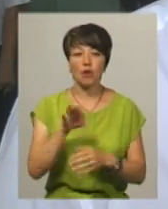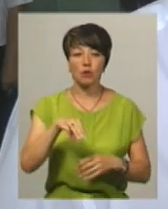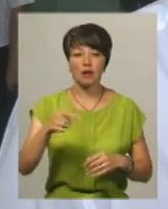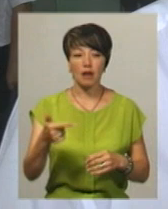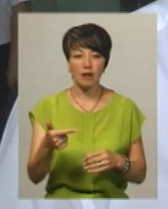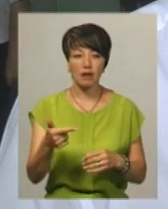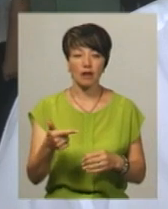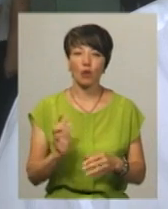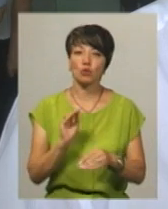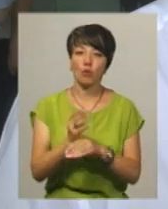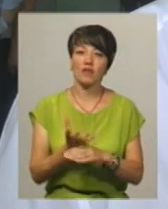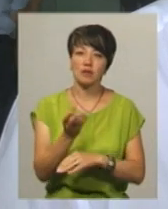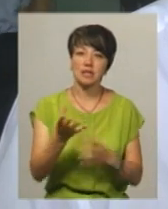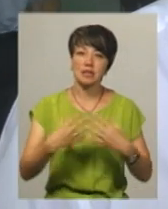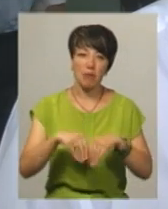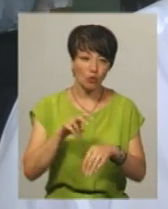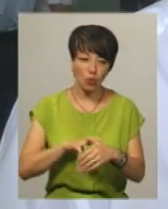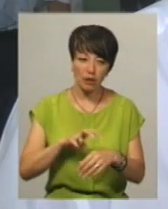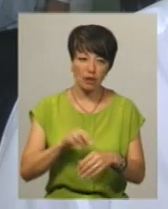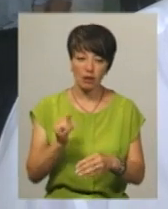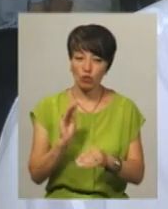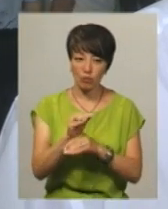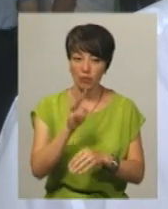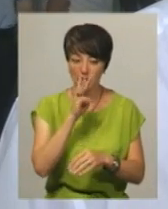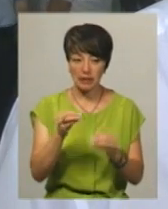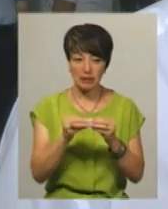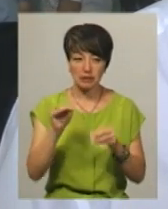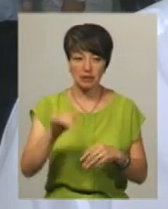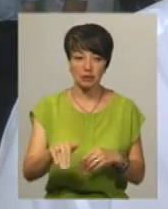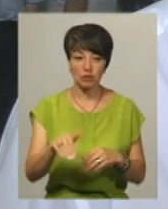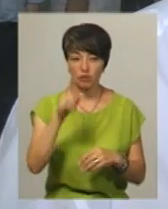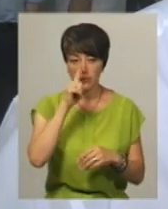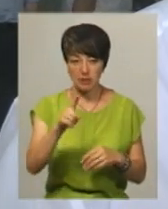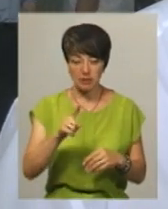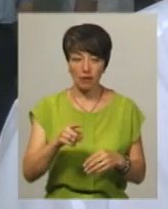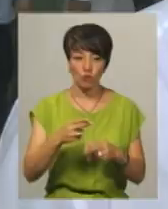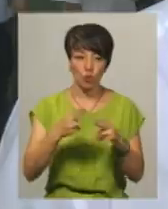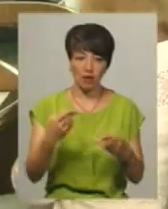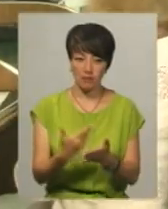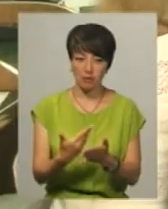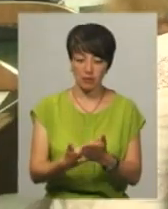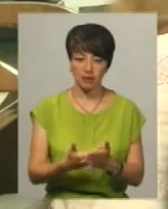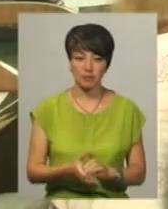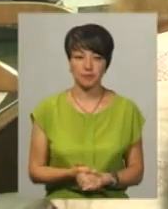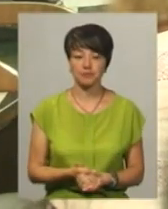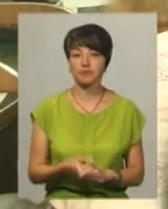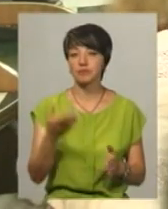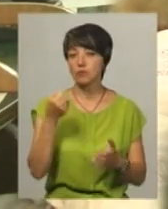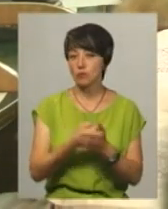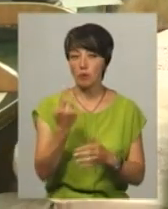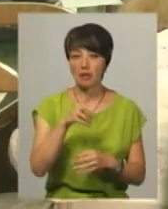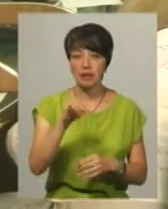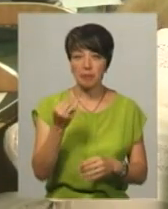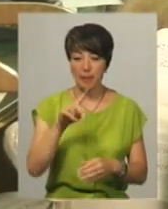громади, які дофінансують сімейного лікаря і доплачують до 10 тисяч в місяць в Дунаївці. Якщо до 1 липня